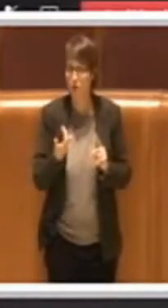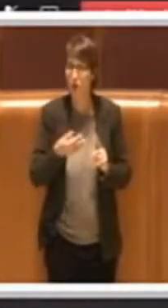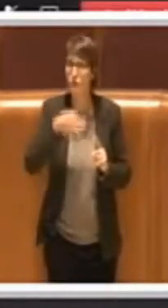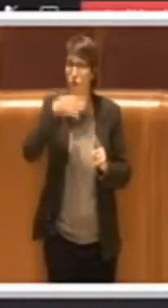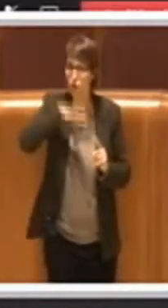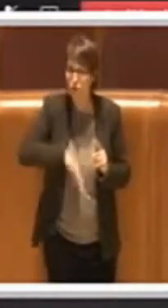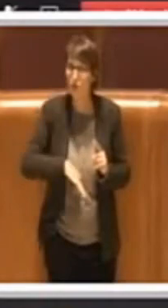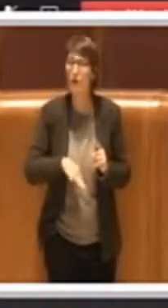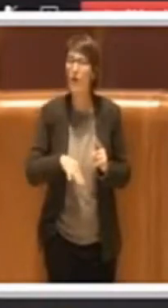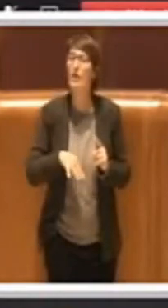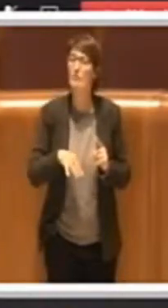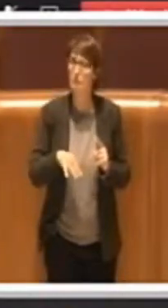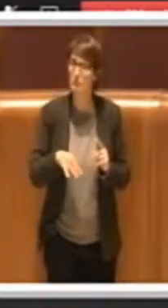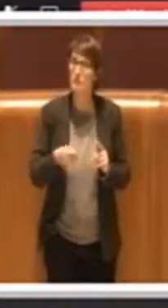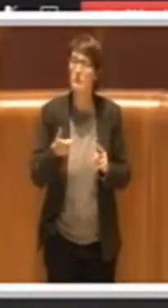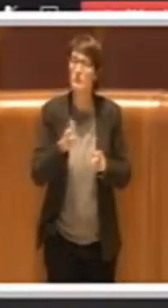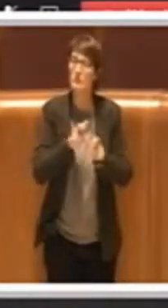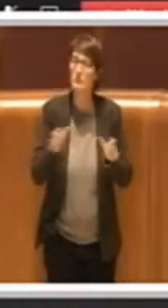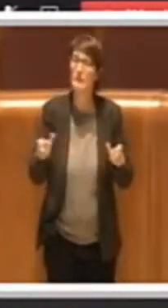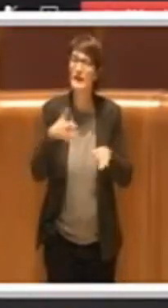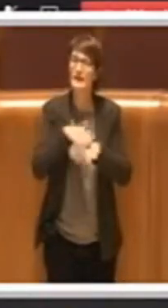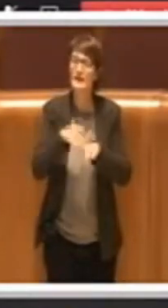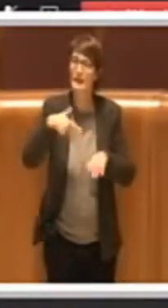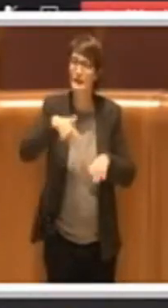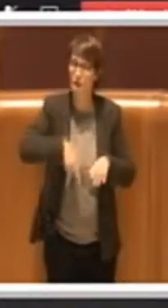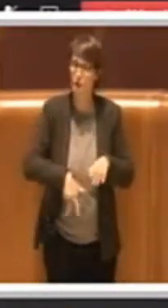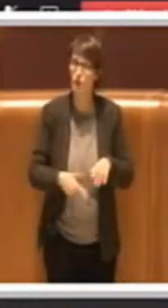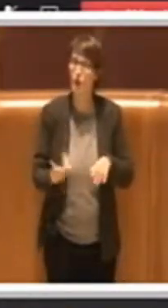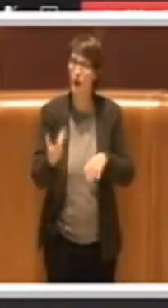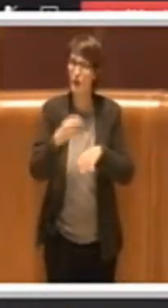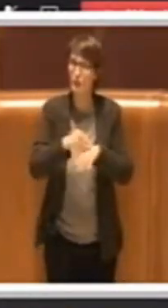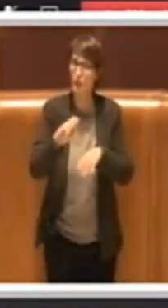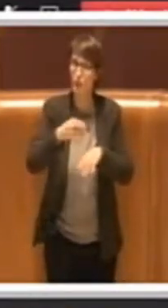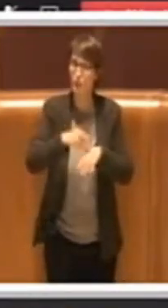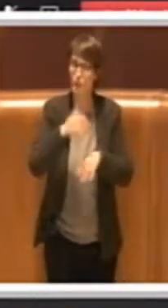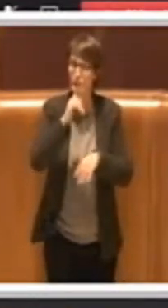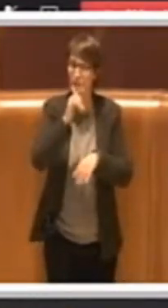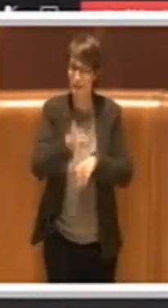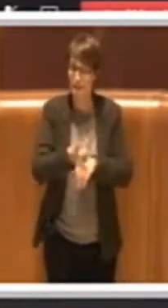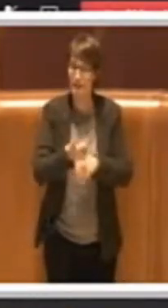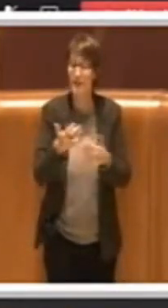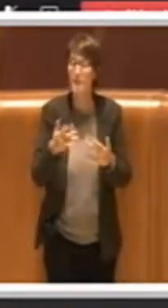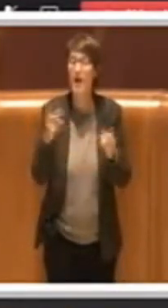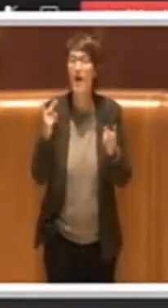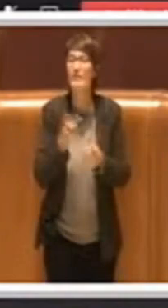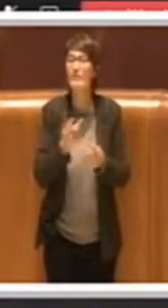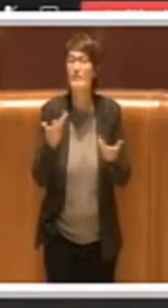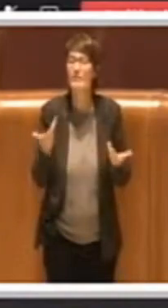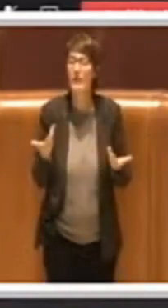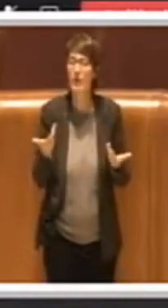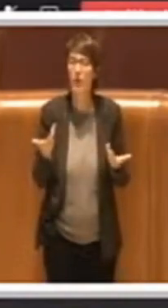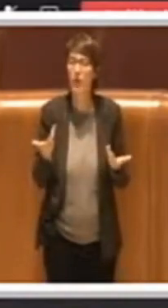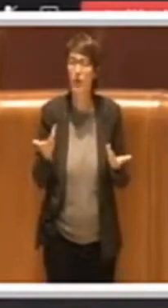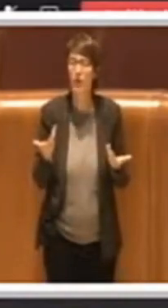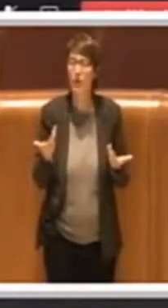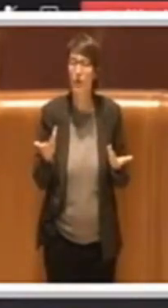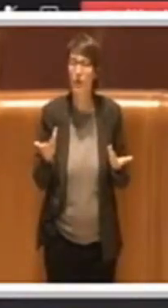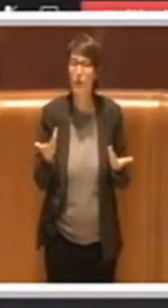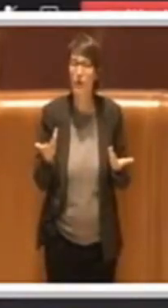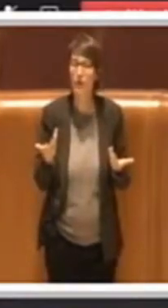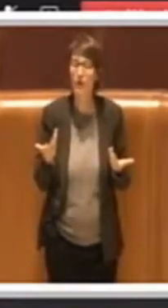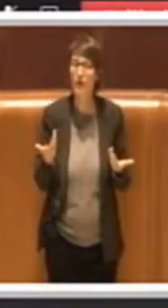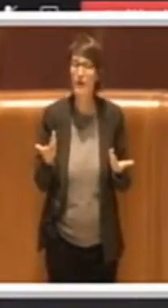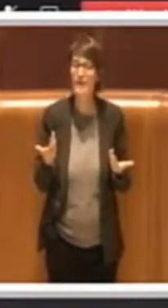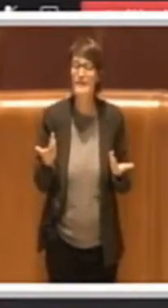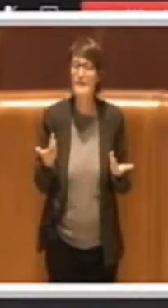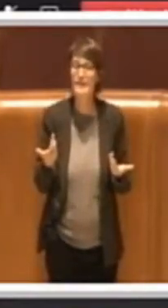per la carta REI, quando è stato per la cartasia, però purtroppo non essendo prevista, essendo differente la pianta